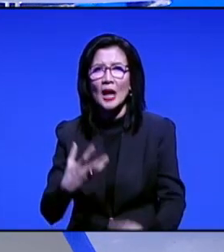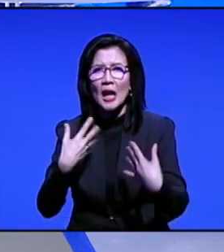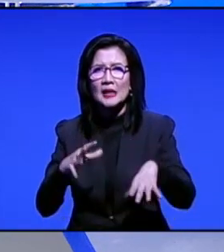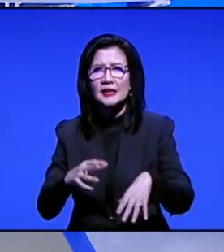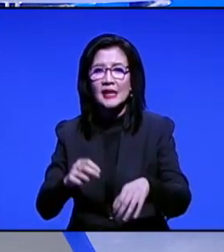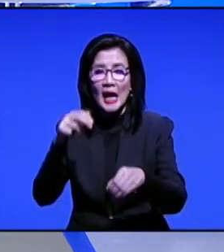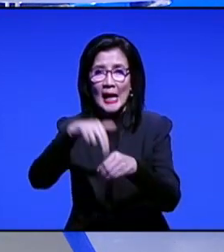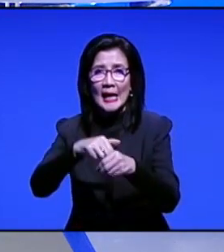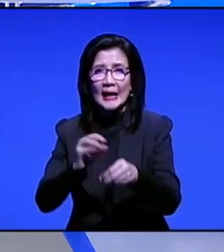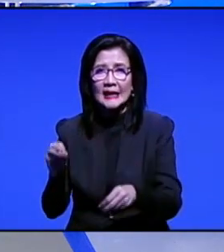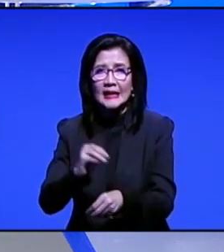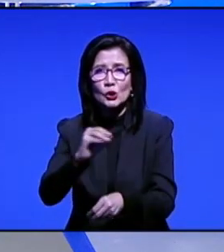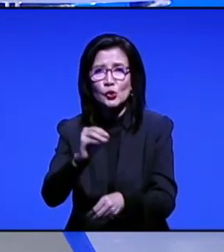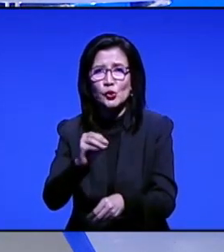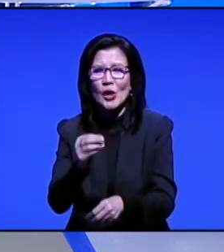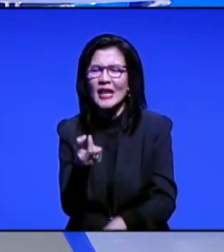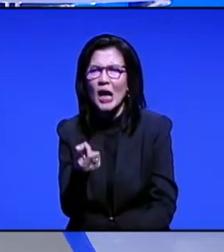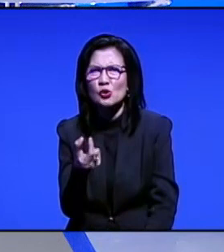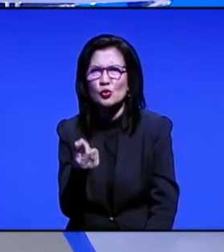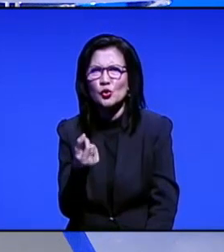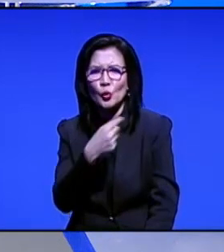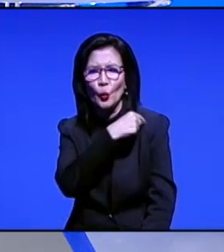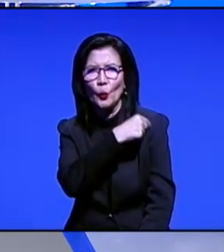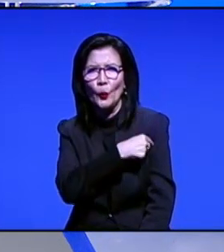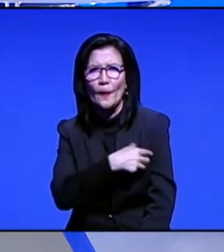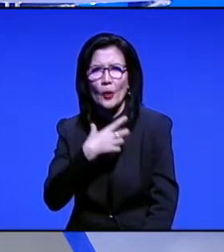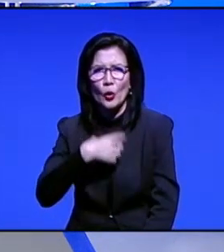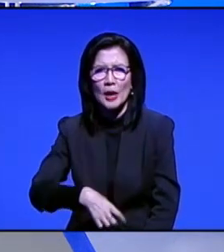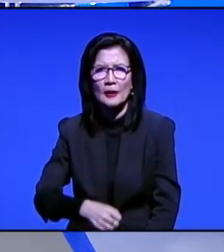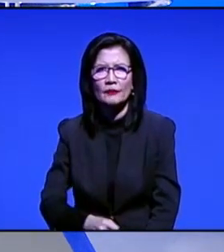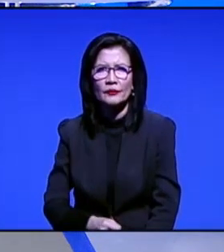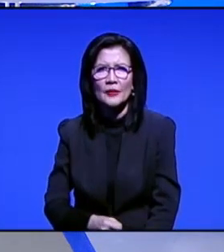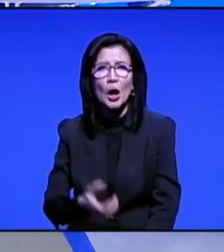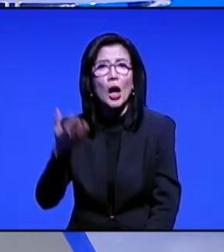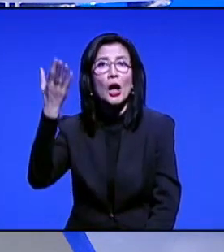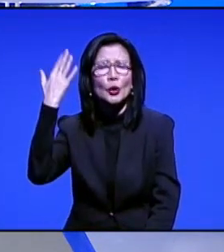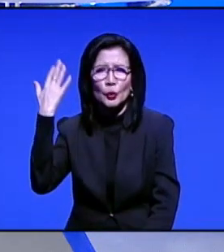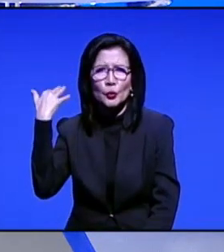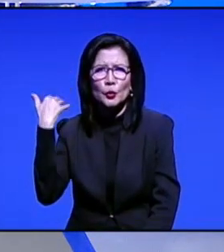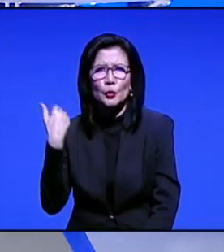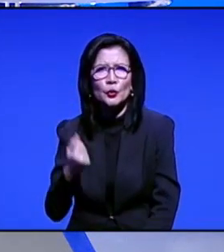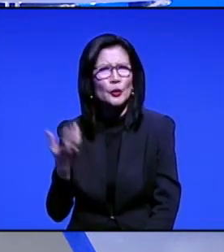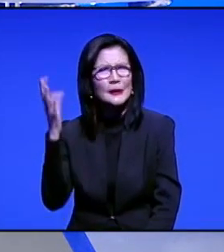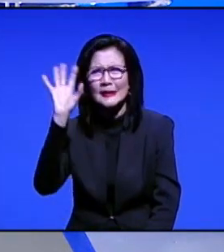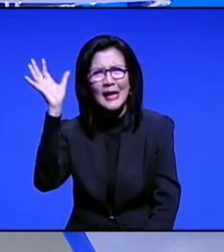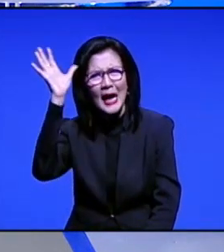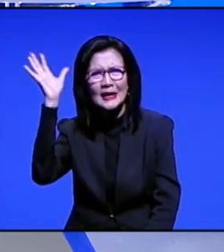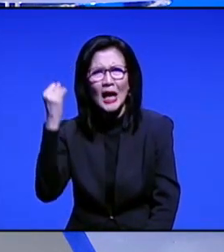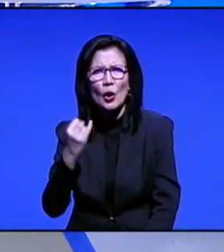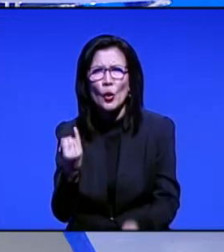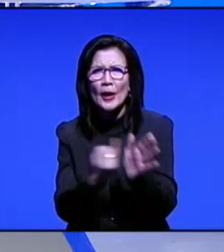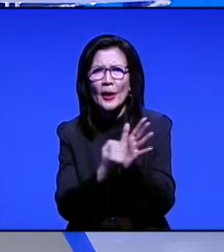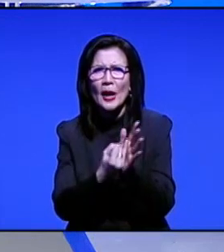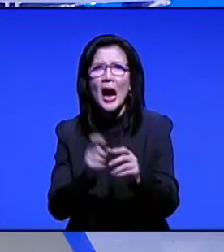menumpang tikus dan kutu yang menyebar ke tubuh manusia. Di masa itu, penyebab epidemi ini tidak dapat diidentifikasikan akibat